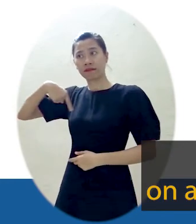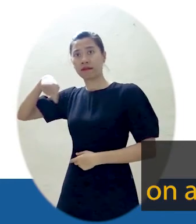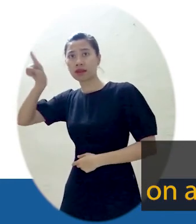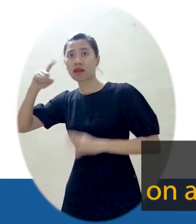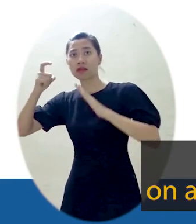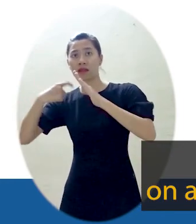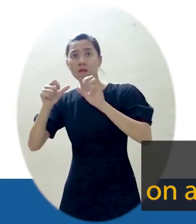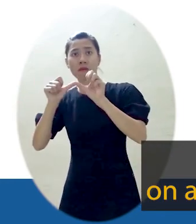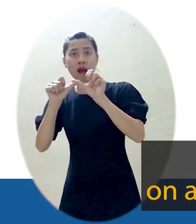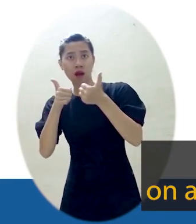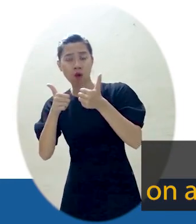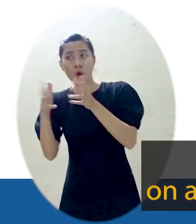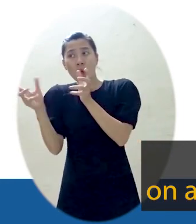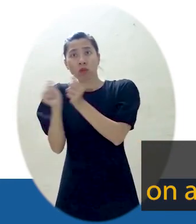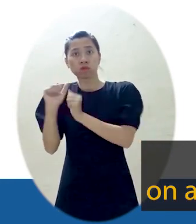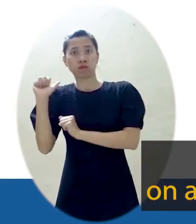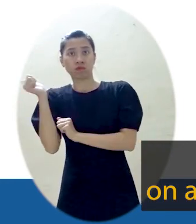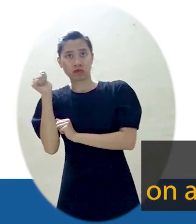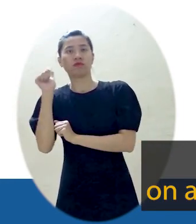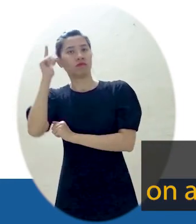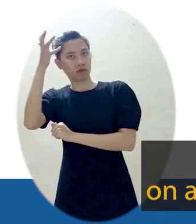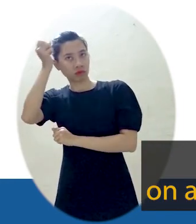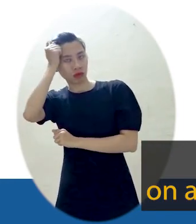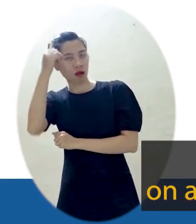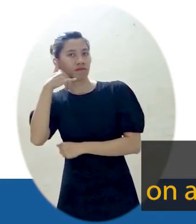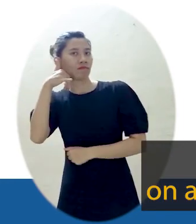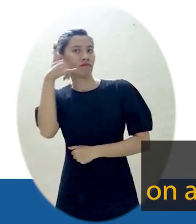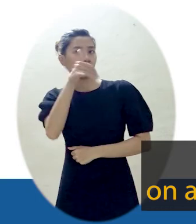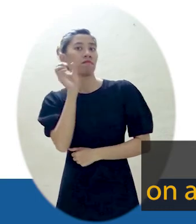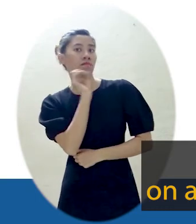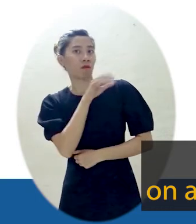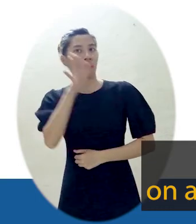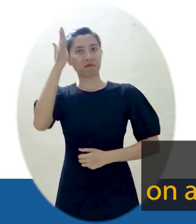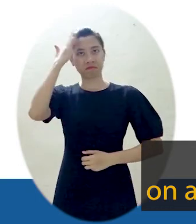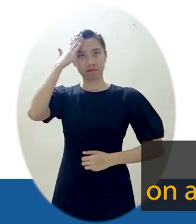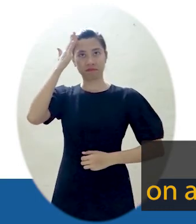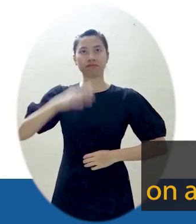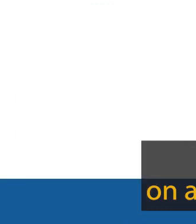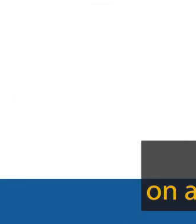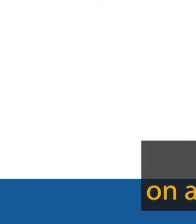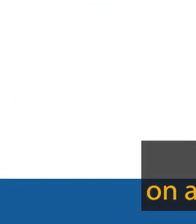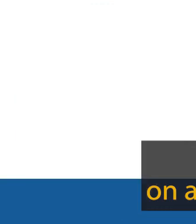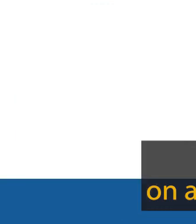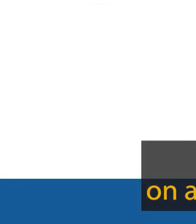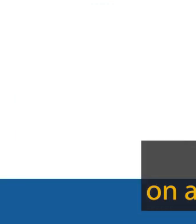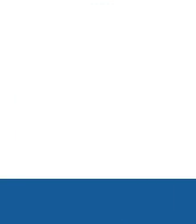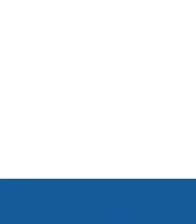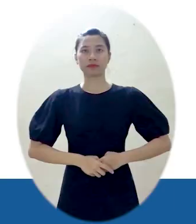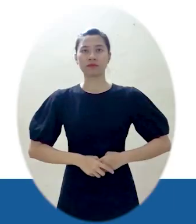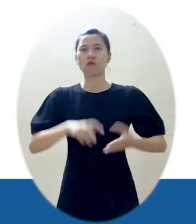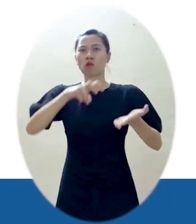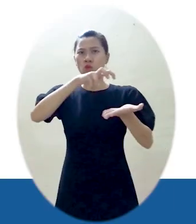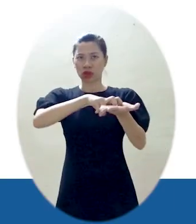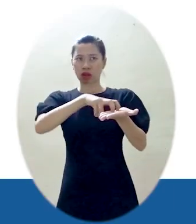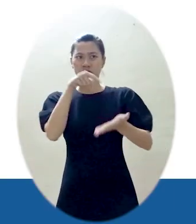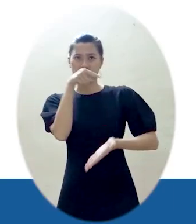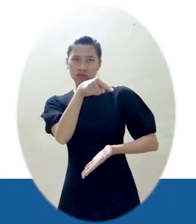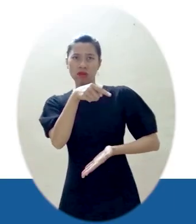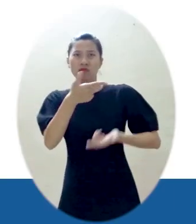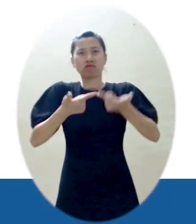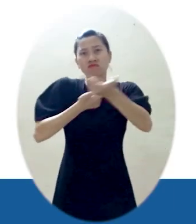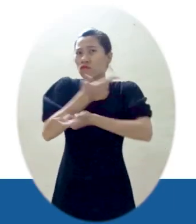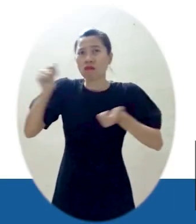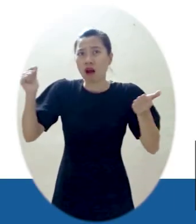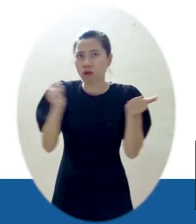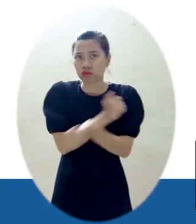nhất với người thân, người tin tưởng một tín hiệu đặc biệt hoặc mật má Mà bạn sẽ sử dụng để thông báo khi gặp nguy hiểm Với những người khuyết tật khó khăn